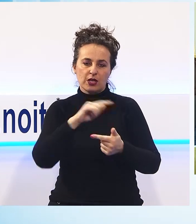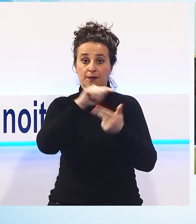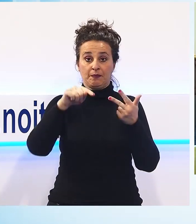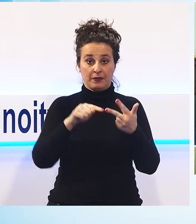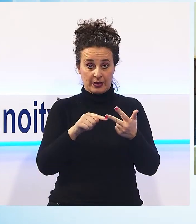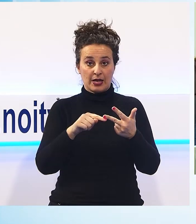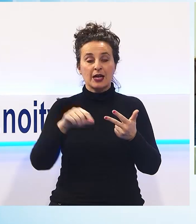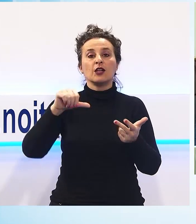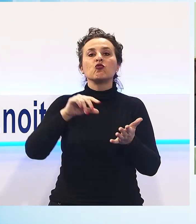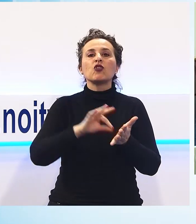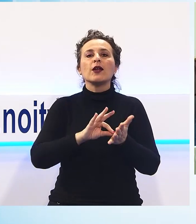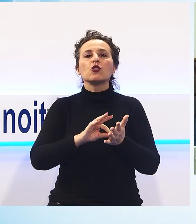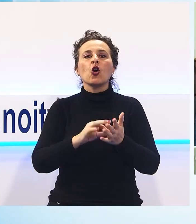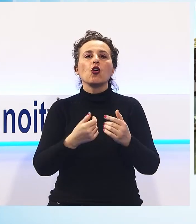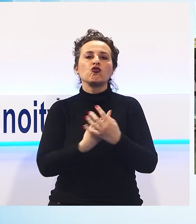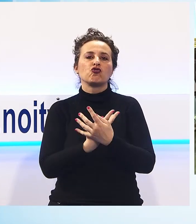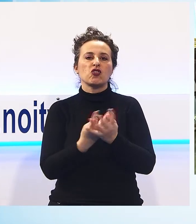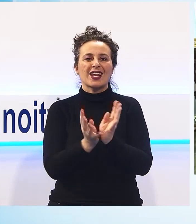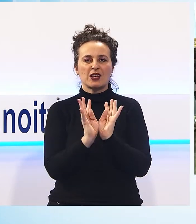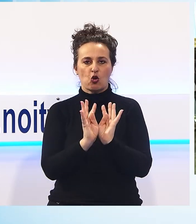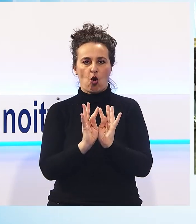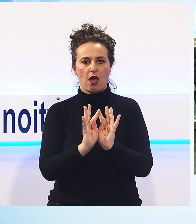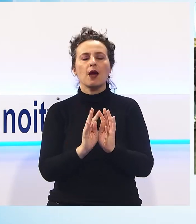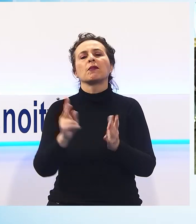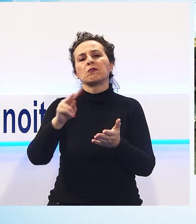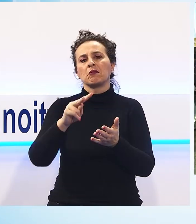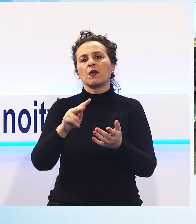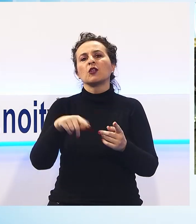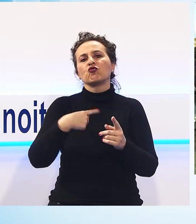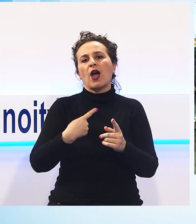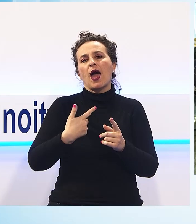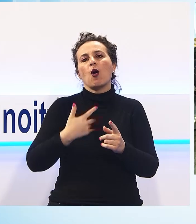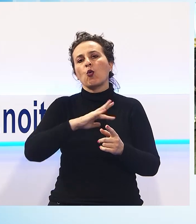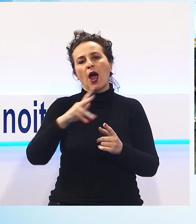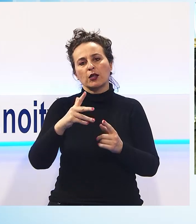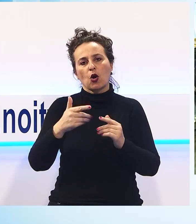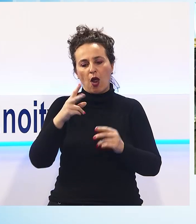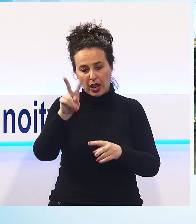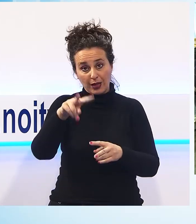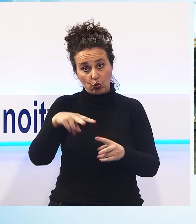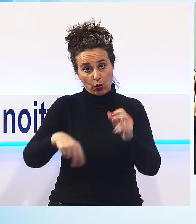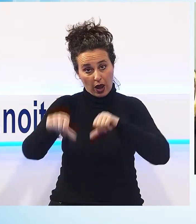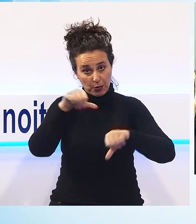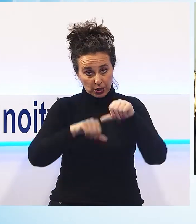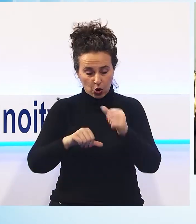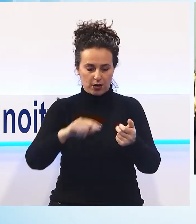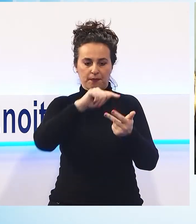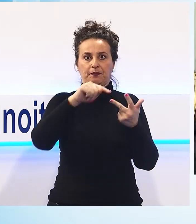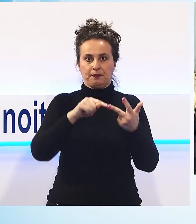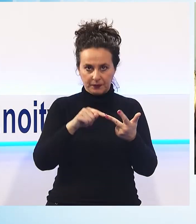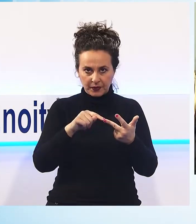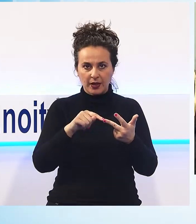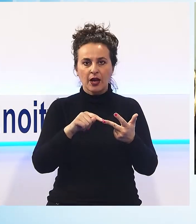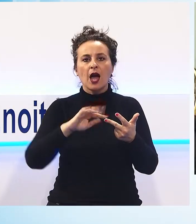a Colle ci sarà un laboratorio di lettura. Infine, andare oltre si può organizza la sesta edizione del più grande selfie d'Italia.